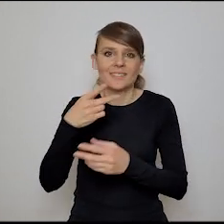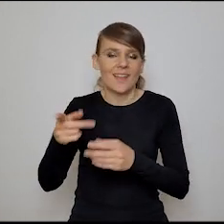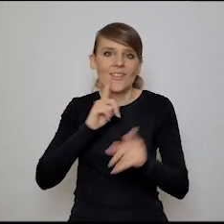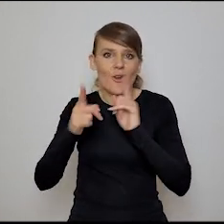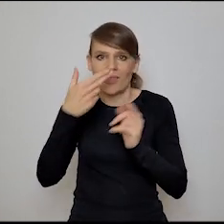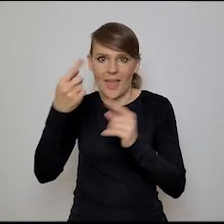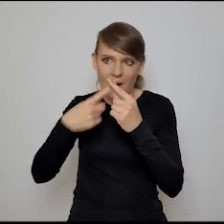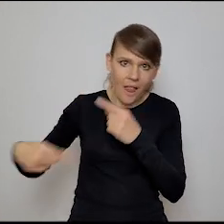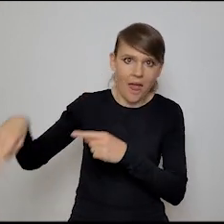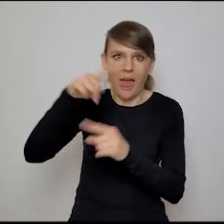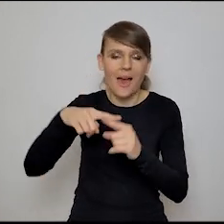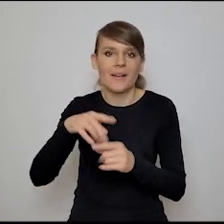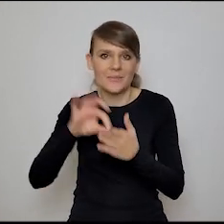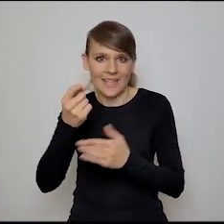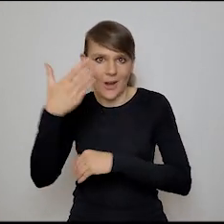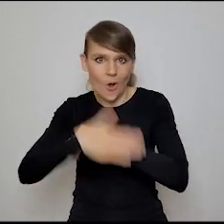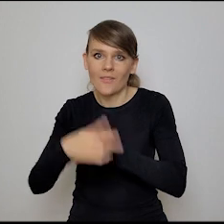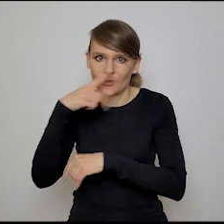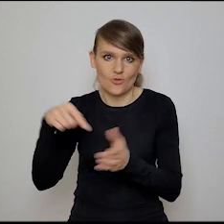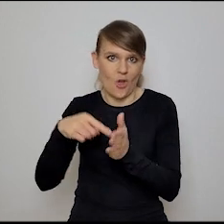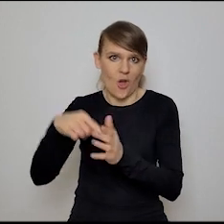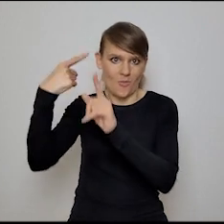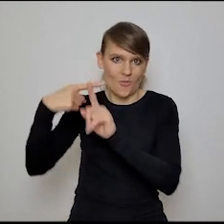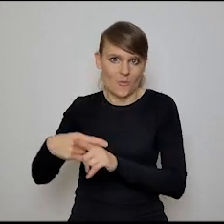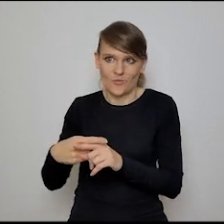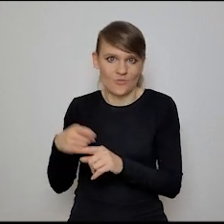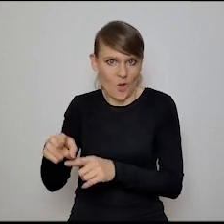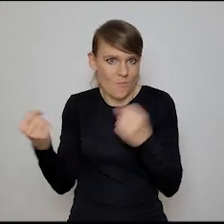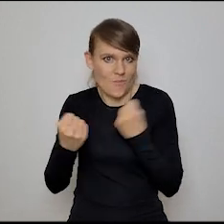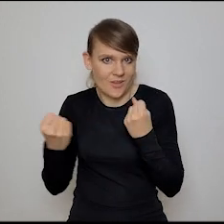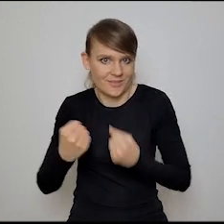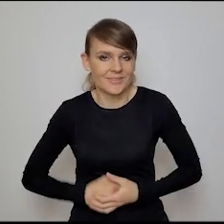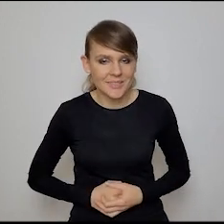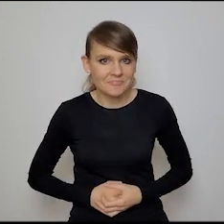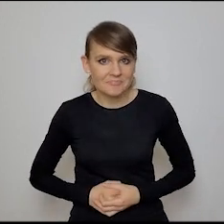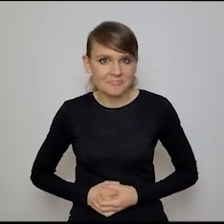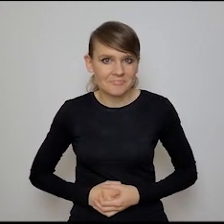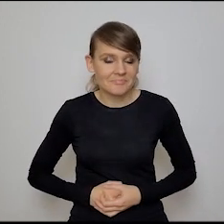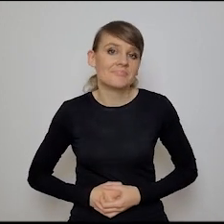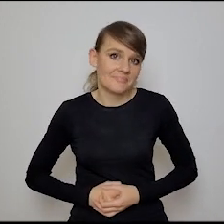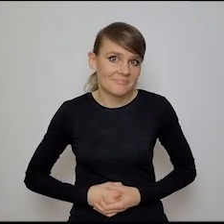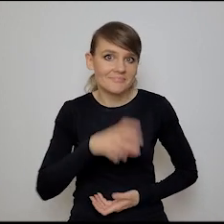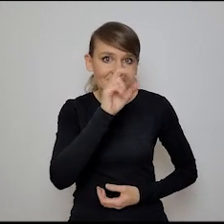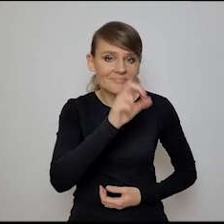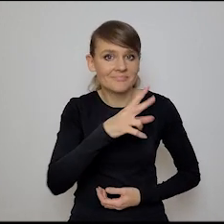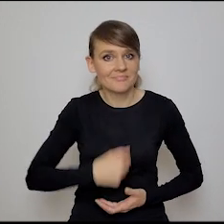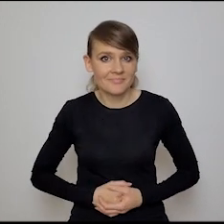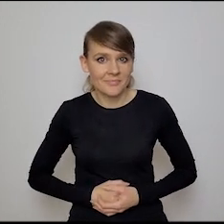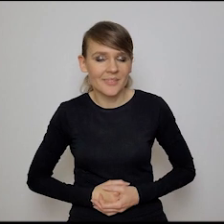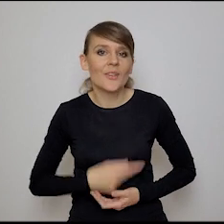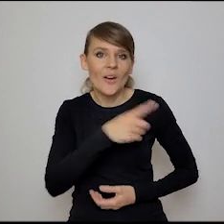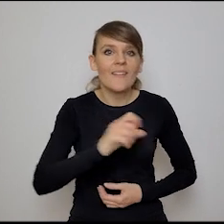finalizować, ale to są te nasze mocne strony. To są te nasze mocne strony. Dlatego ja to... Wiesz,